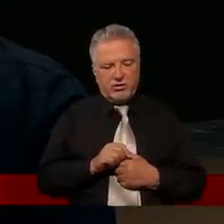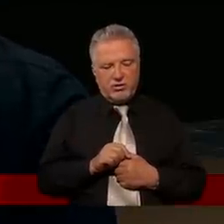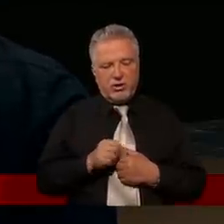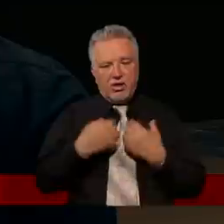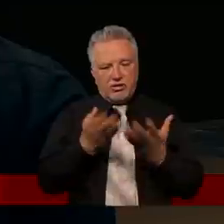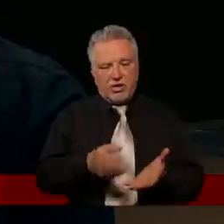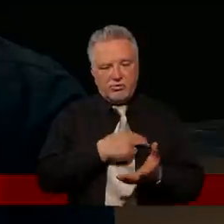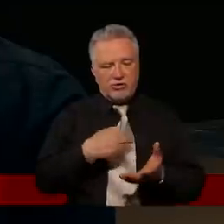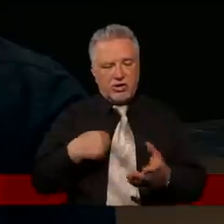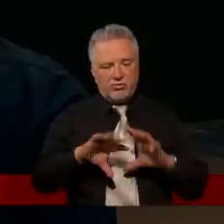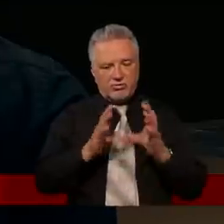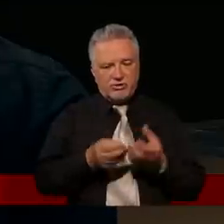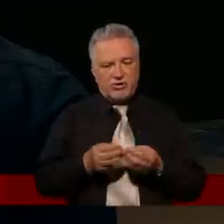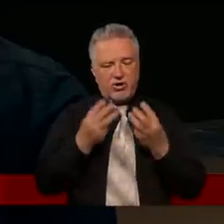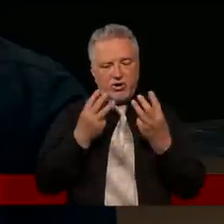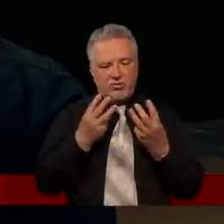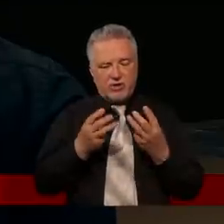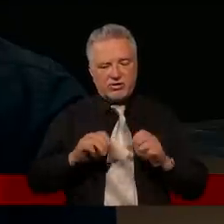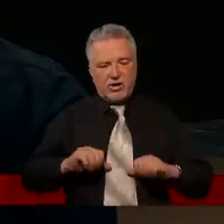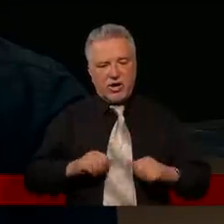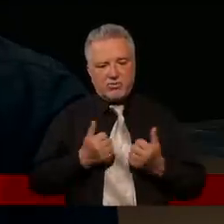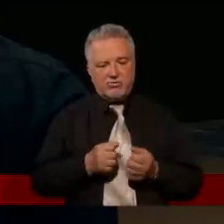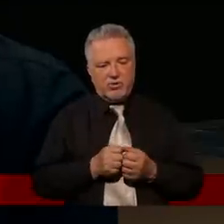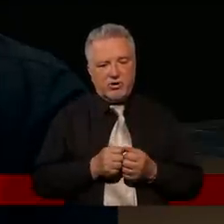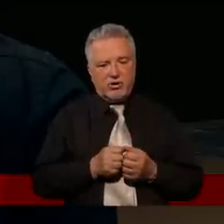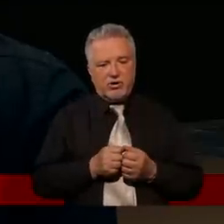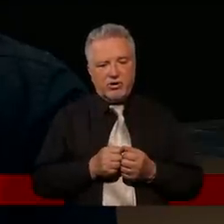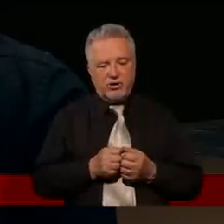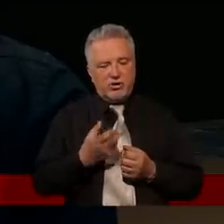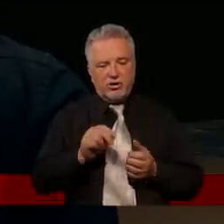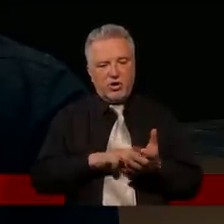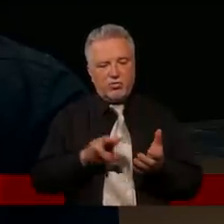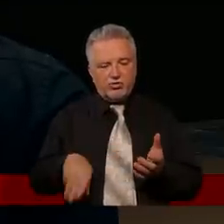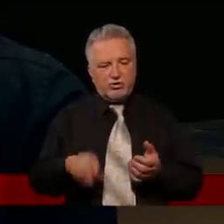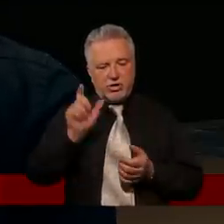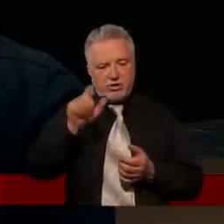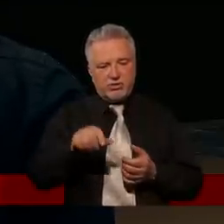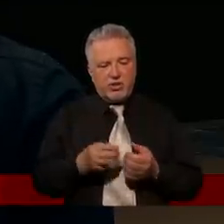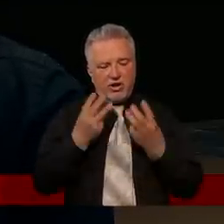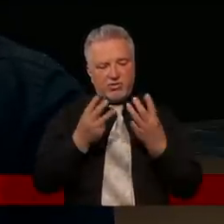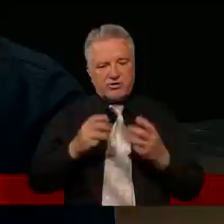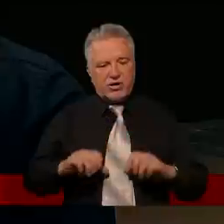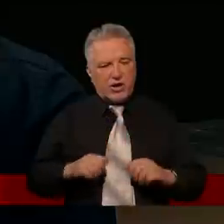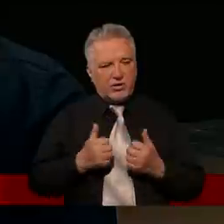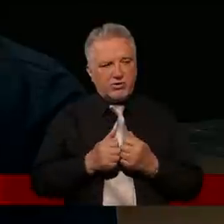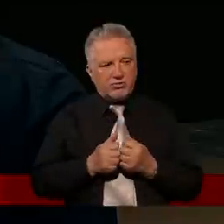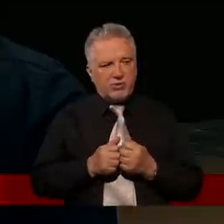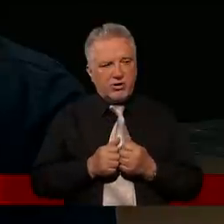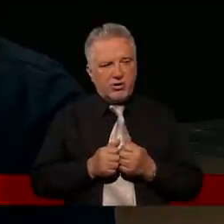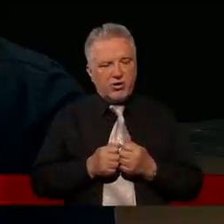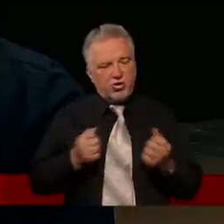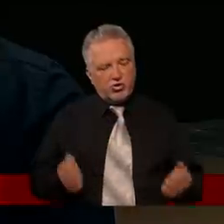tak ważne jest, abyśmy i my odpuszczali. Ważne jest też, byśmy dążyli,